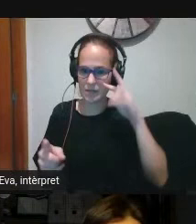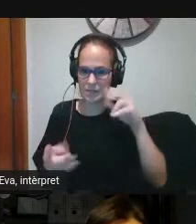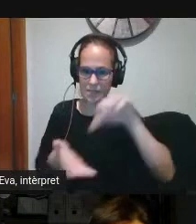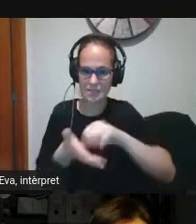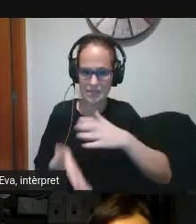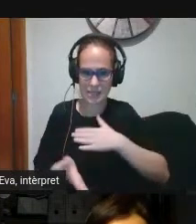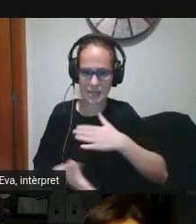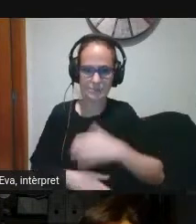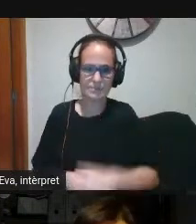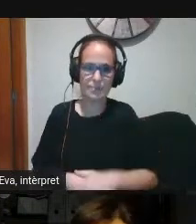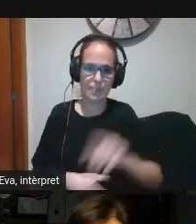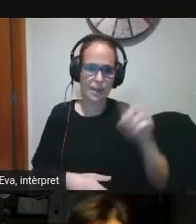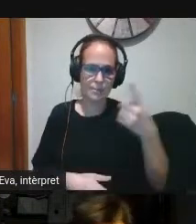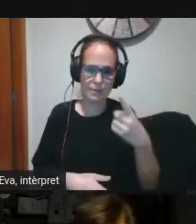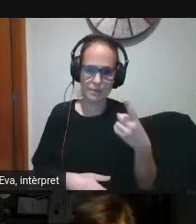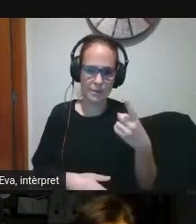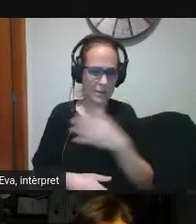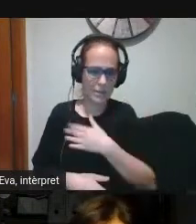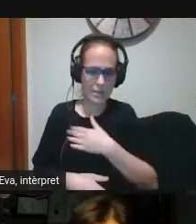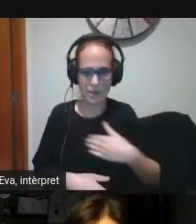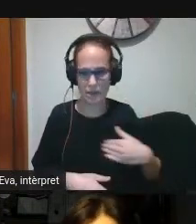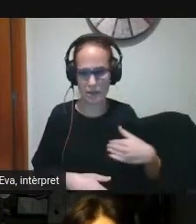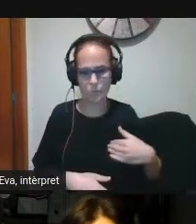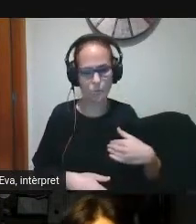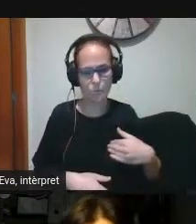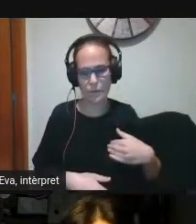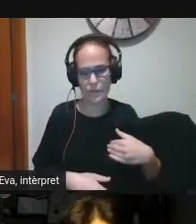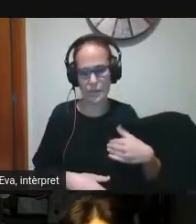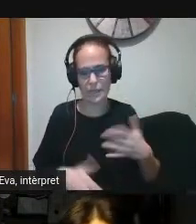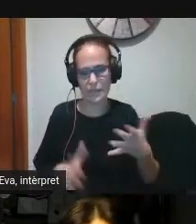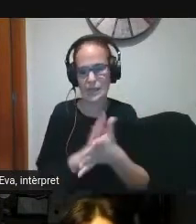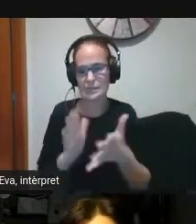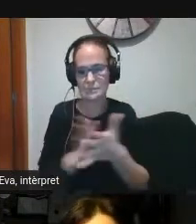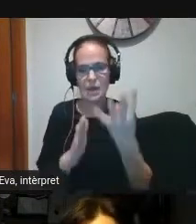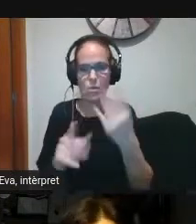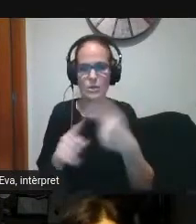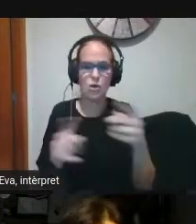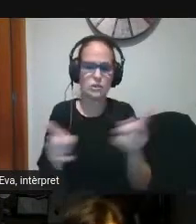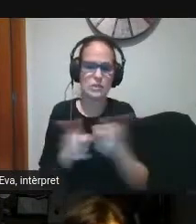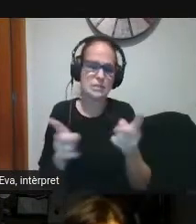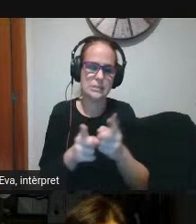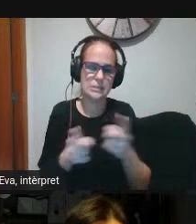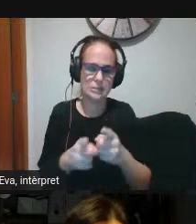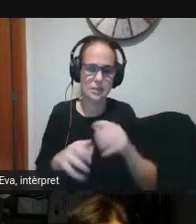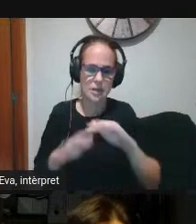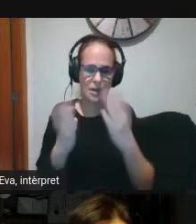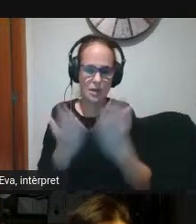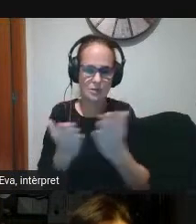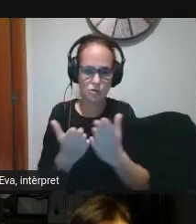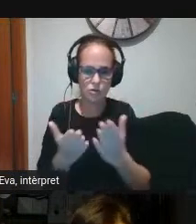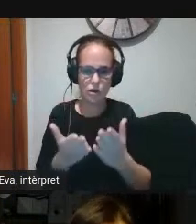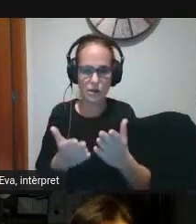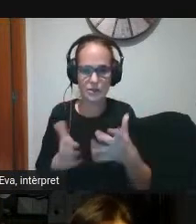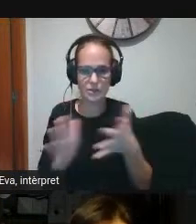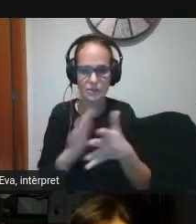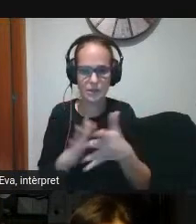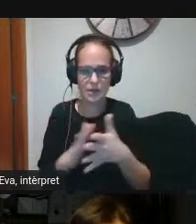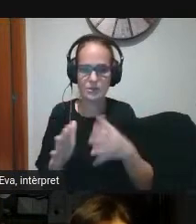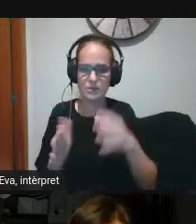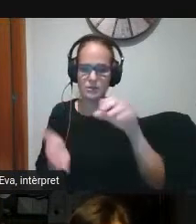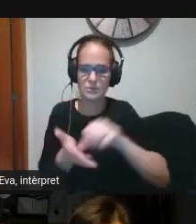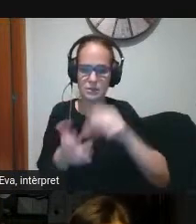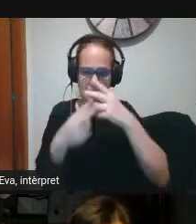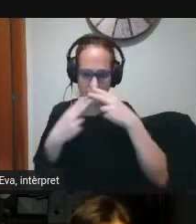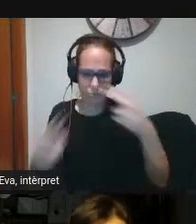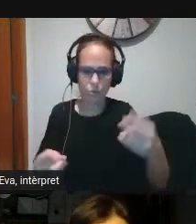en primer lloc voldria fer-vos quatre pinzellats sobre l'escola de Vila comentar-vos que és un centre públic de doble línia educació